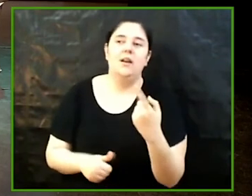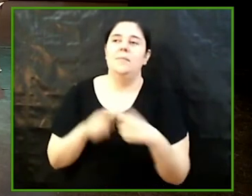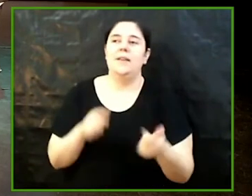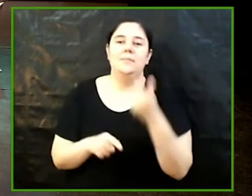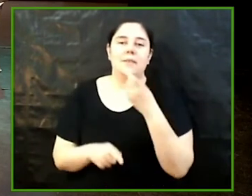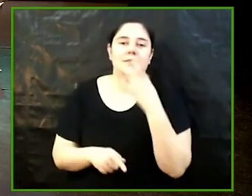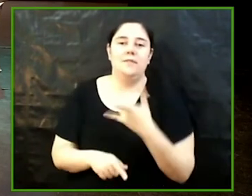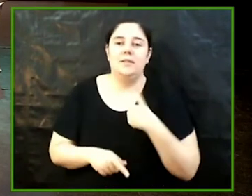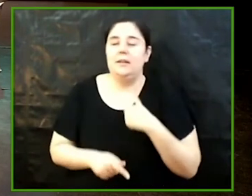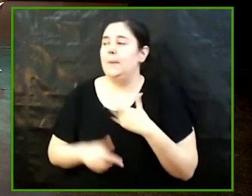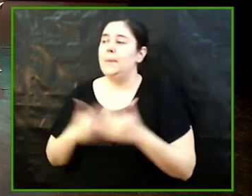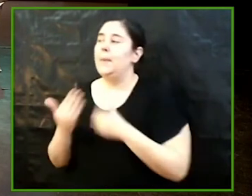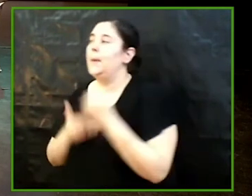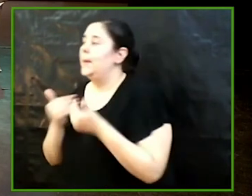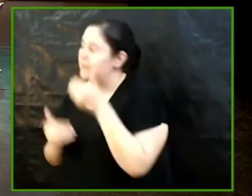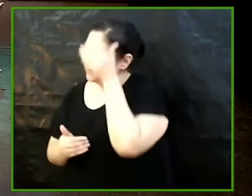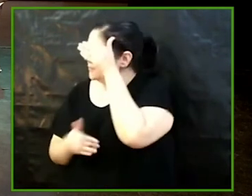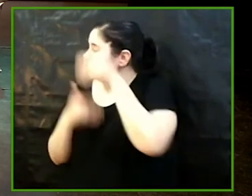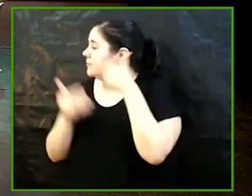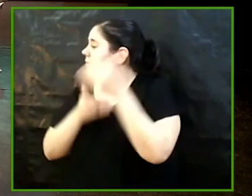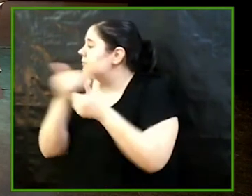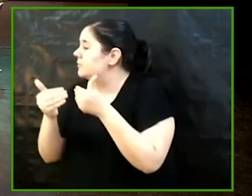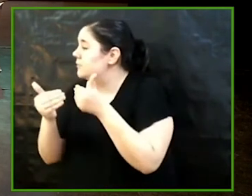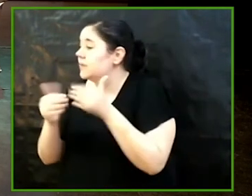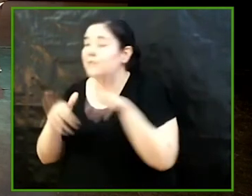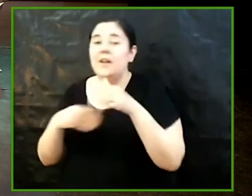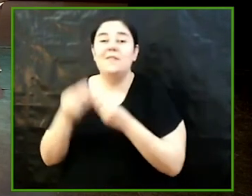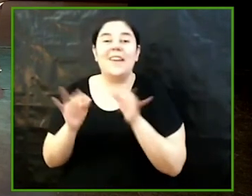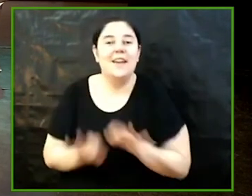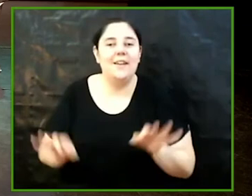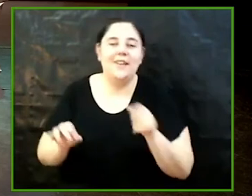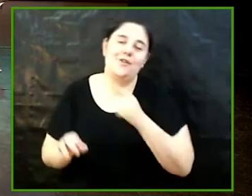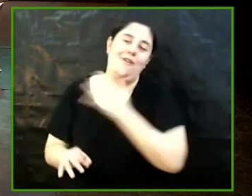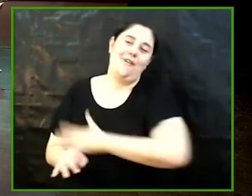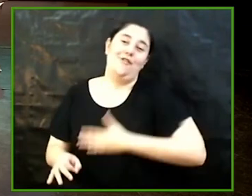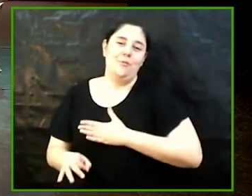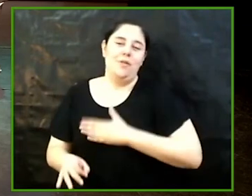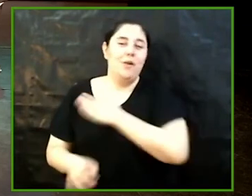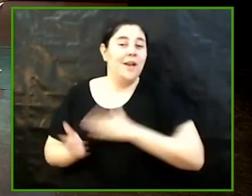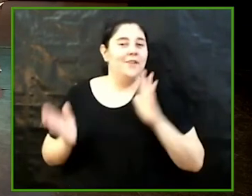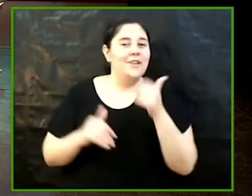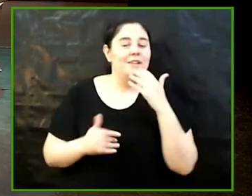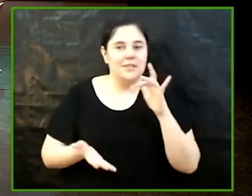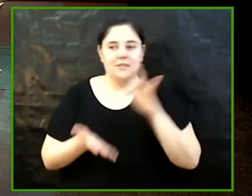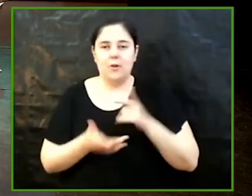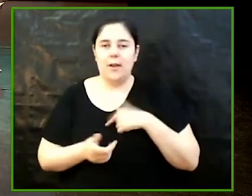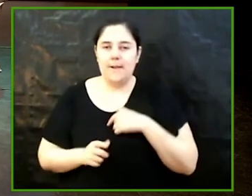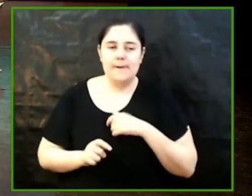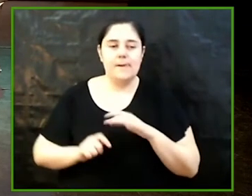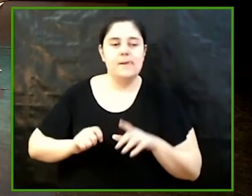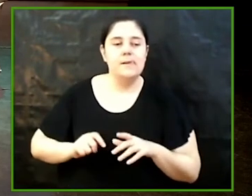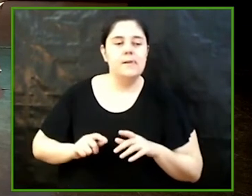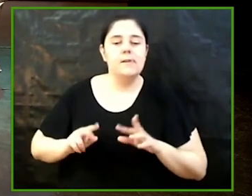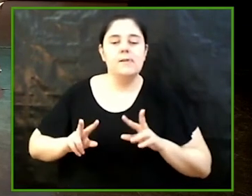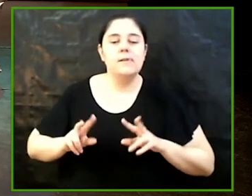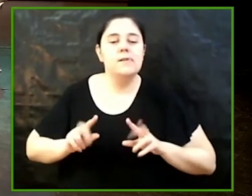costat i no fer res que és la part còmoda la part més incòmoda és fer de corcó i està dient a